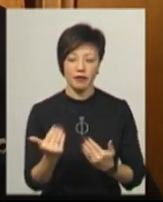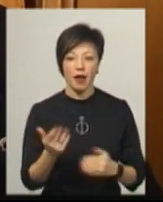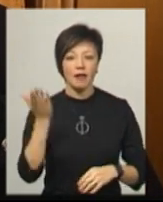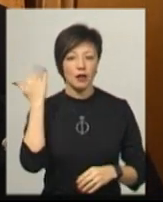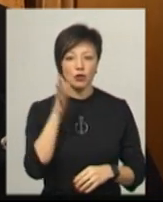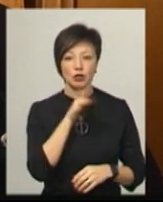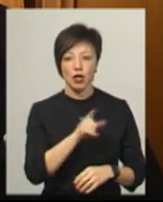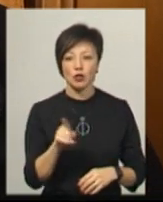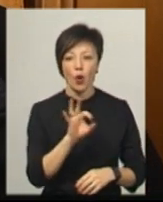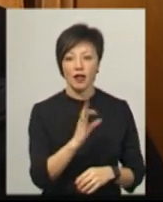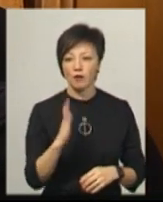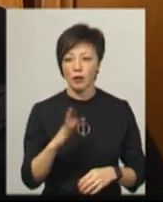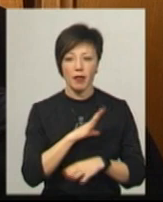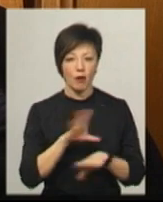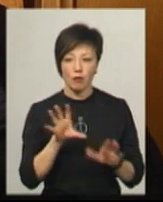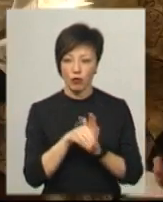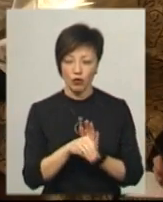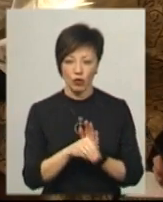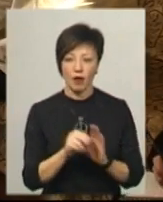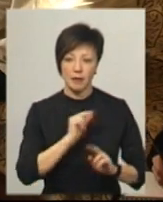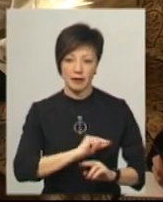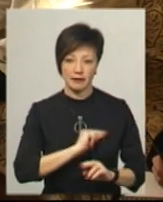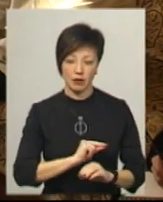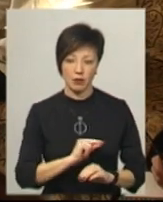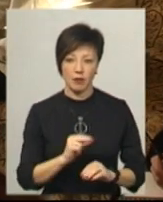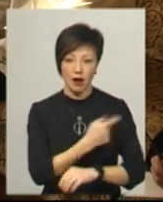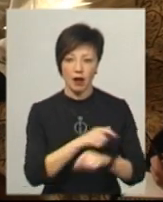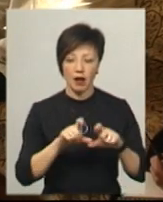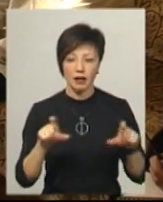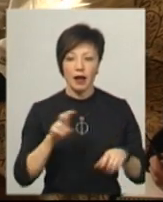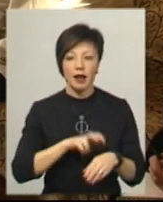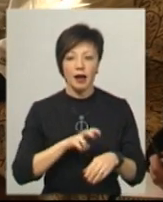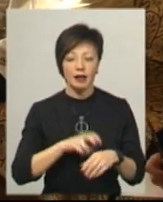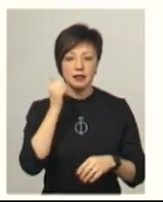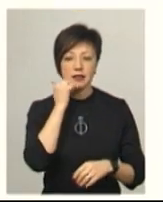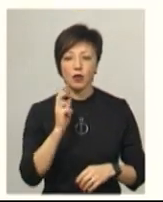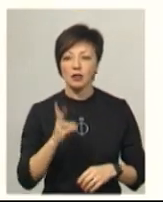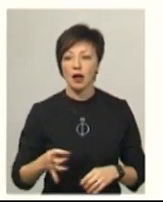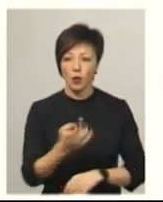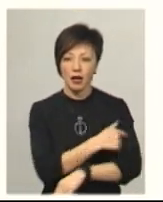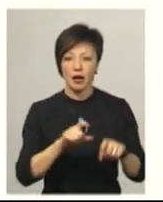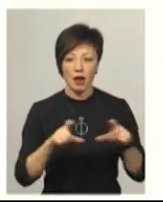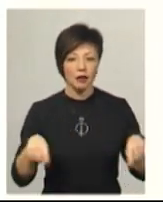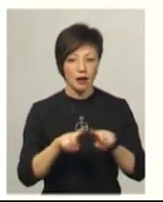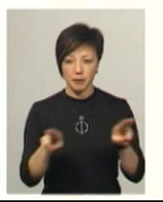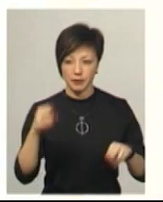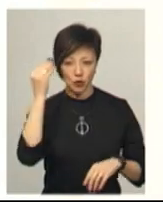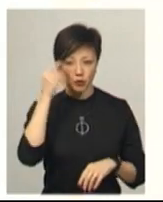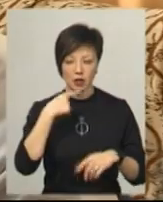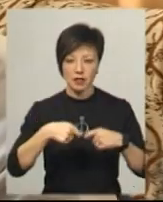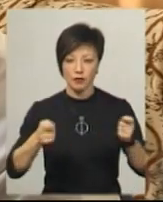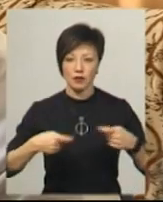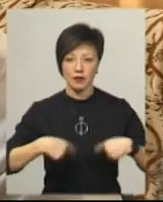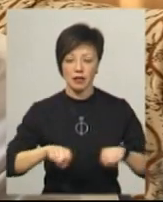той час Олена Володимировна не знаходилася в штатному розпису. Лікарі КМП Старокостянтинівська центральна районна лікарня такої ж думки, каже завідувач